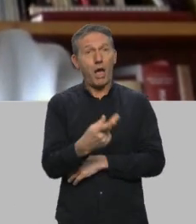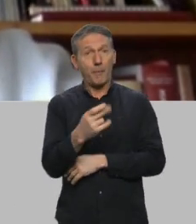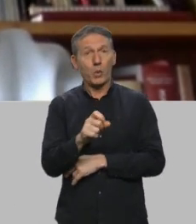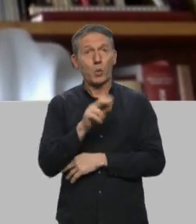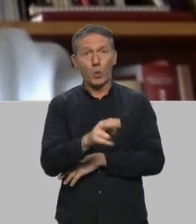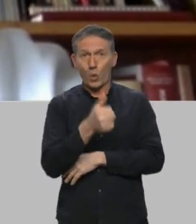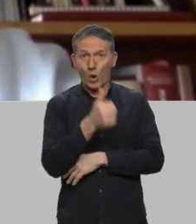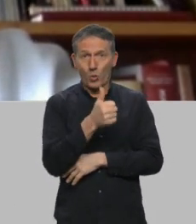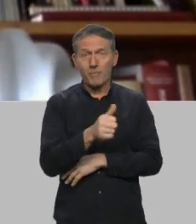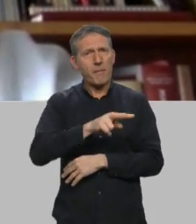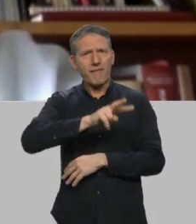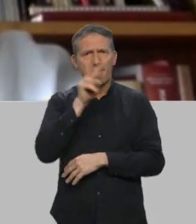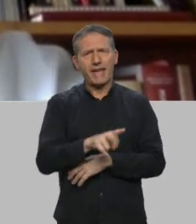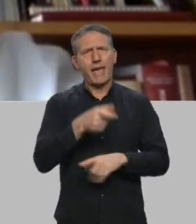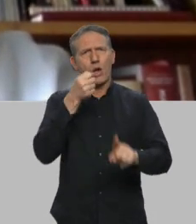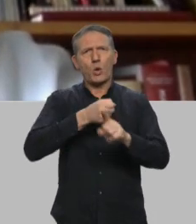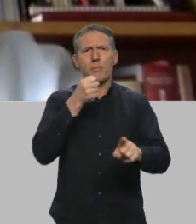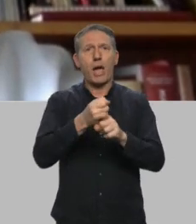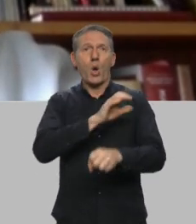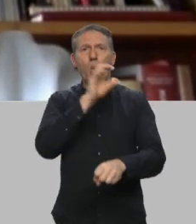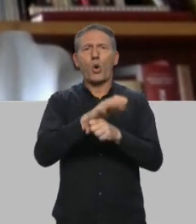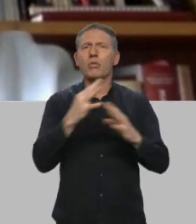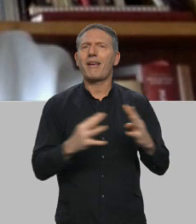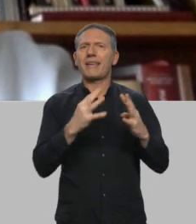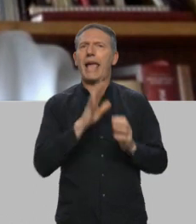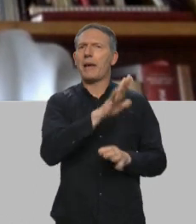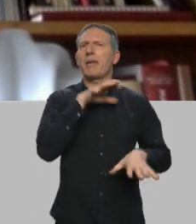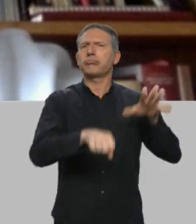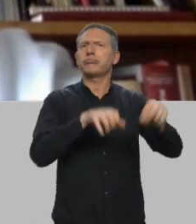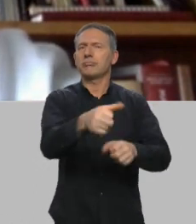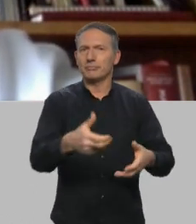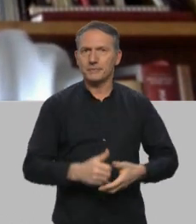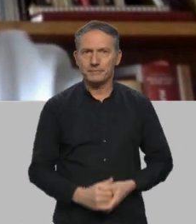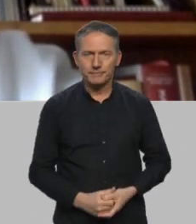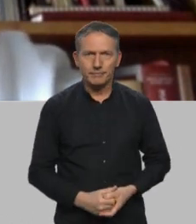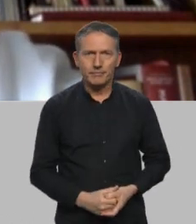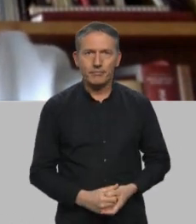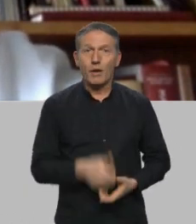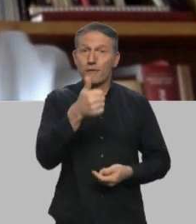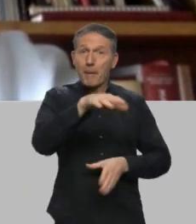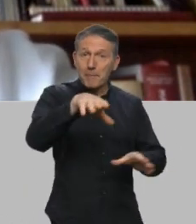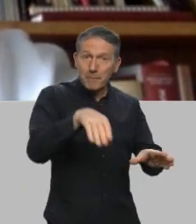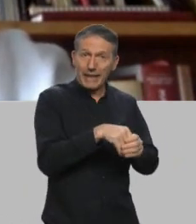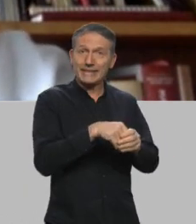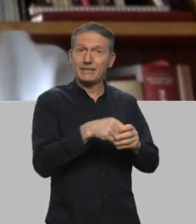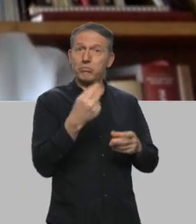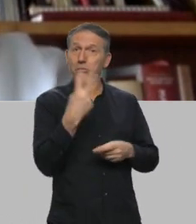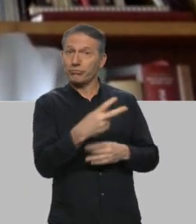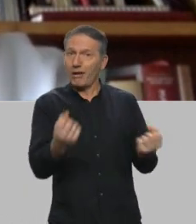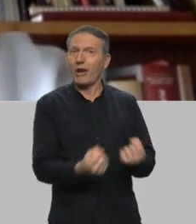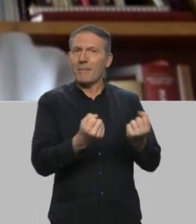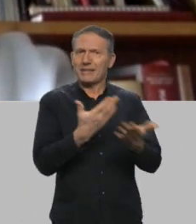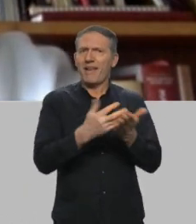pourquoi des candidats comme Philippe Poutou sont de véritables combattants contre la guerre impérialiste. Et votre